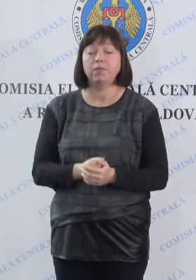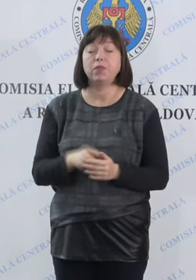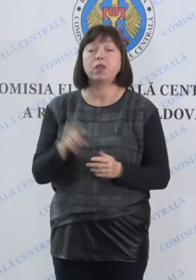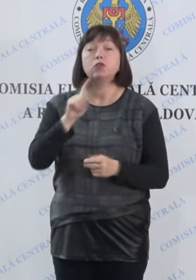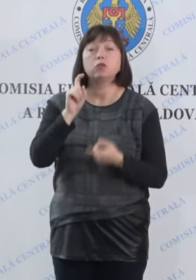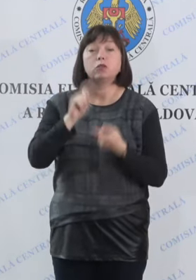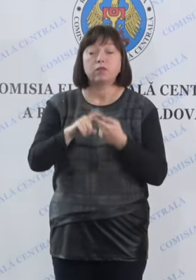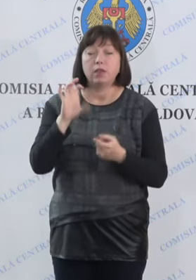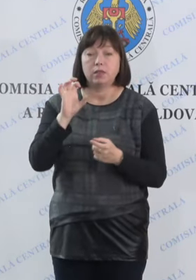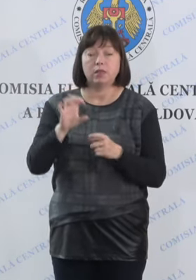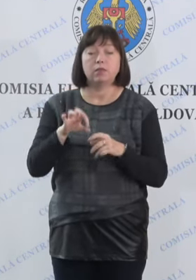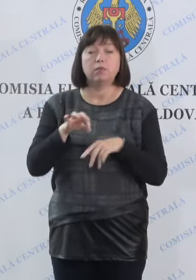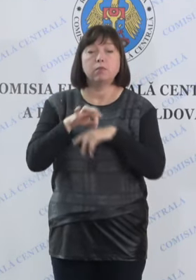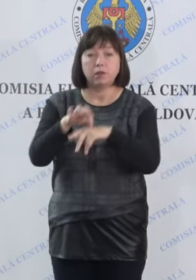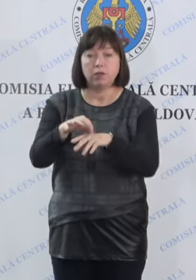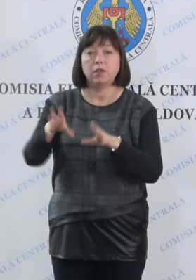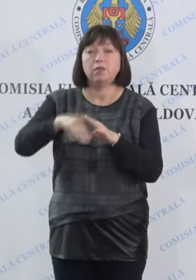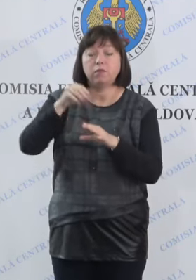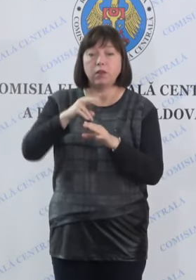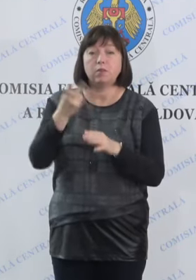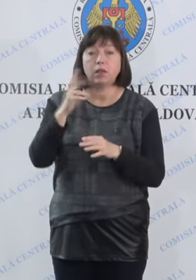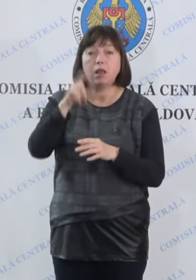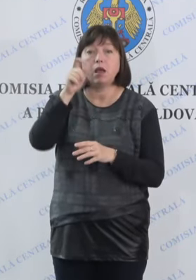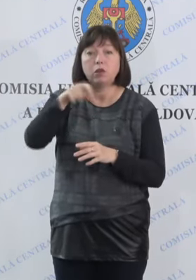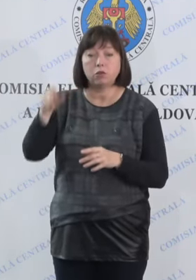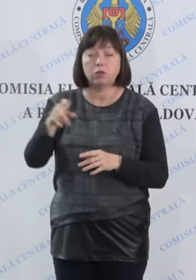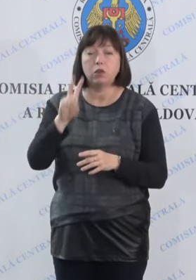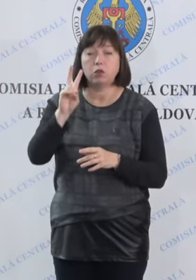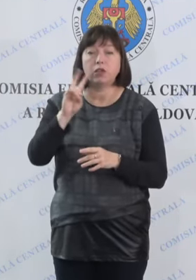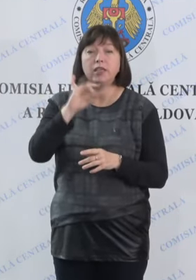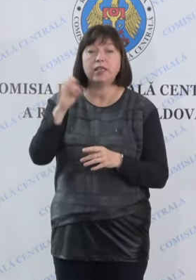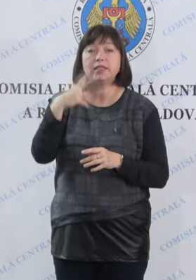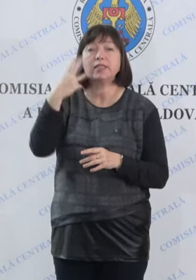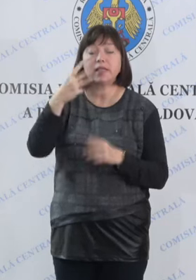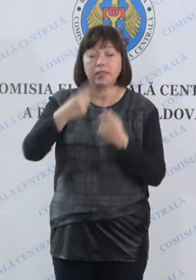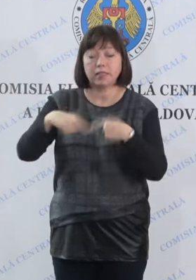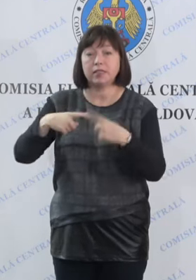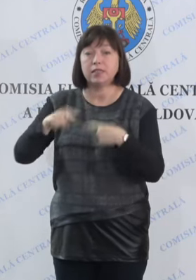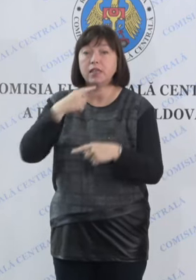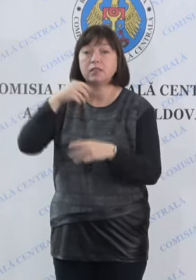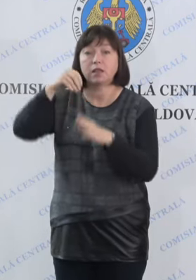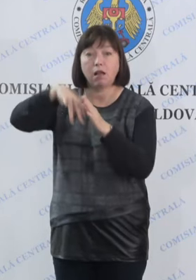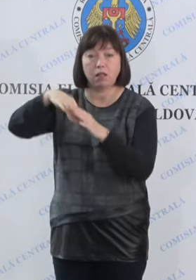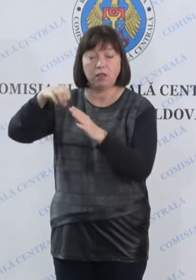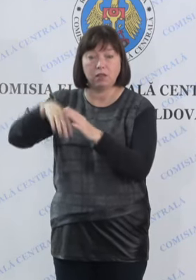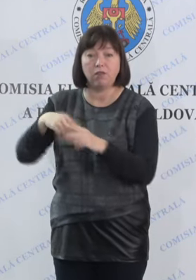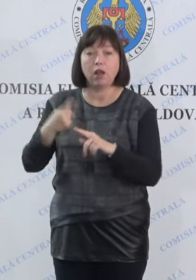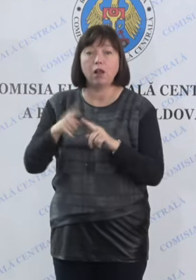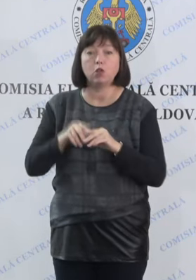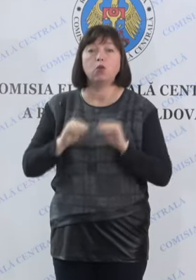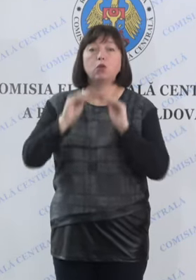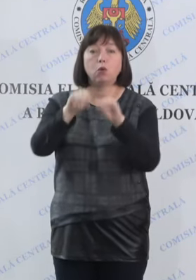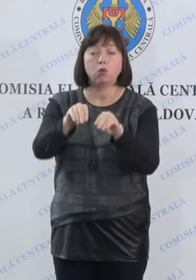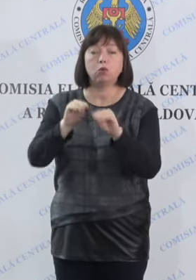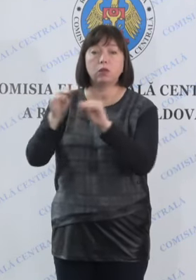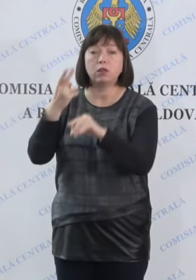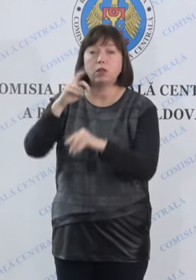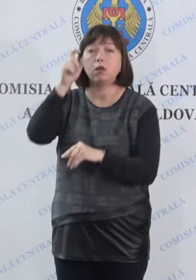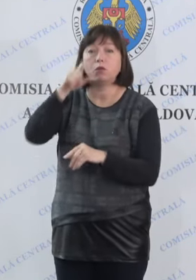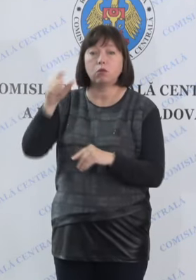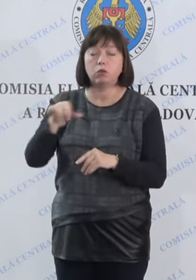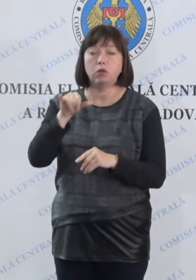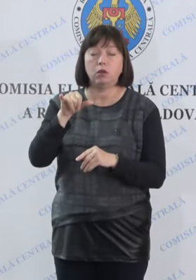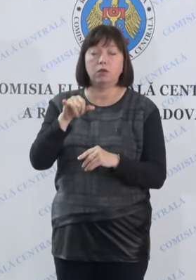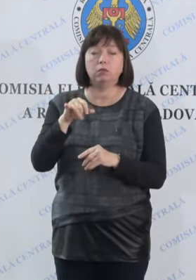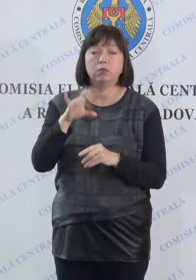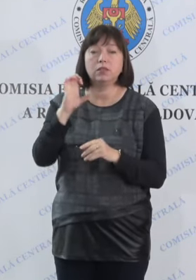procesul electoral organizat pentru alegătorii din cele 30 de secții de votare, constituite pentru cetățenii cu